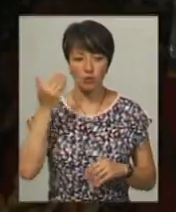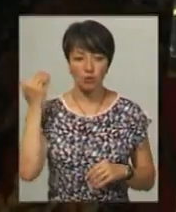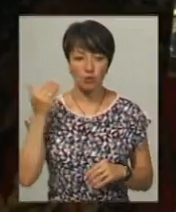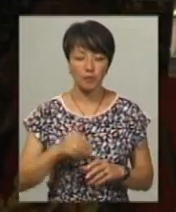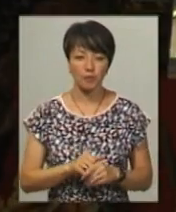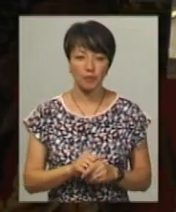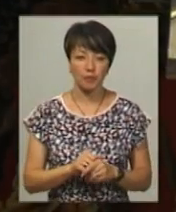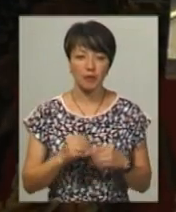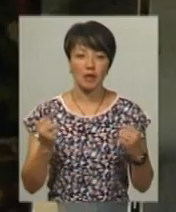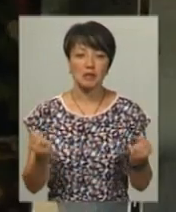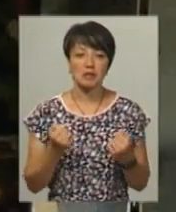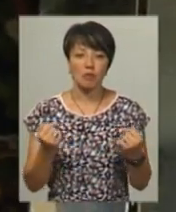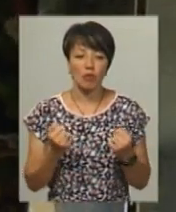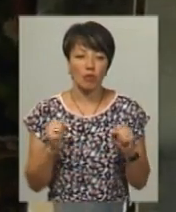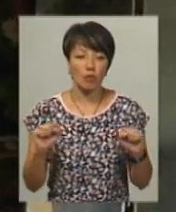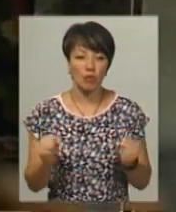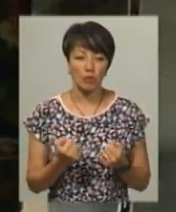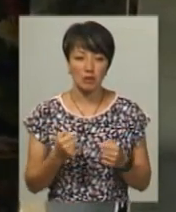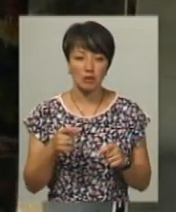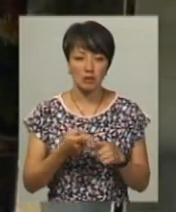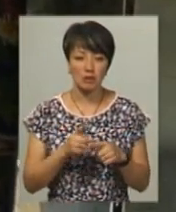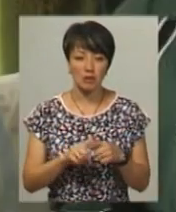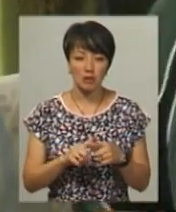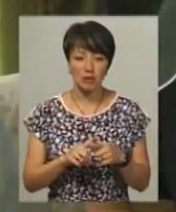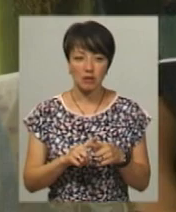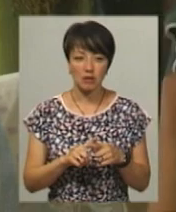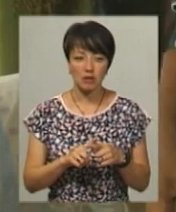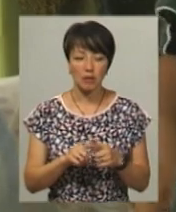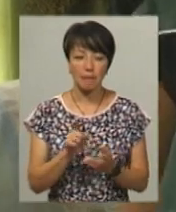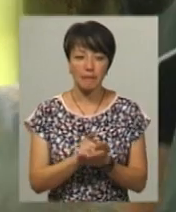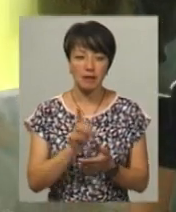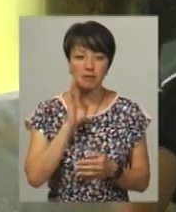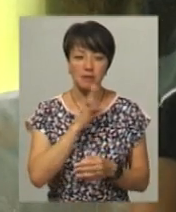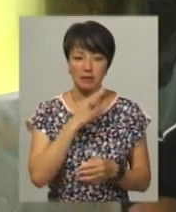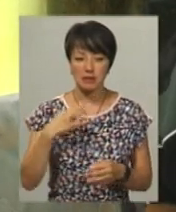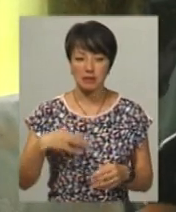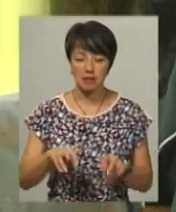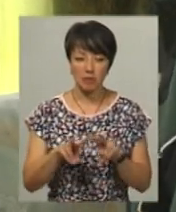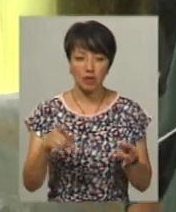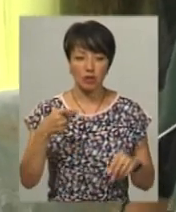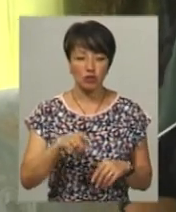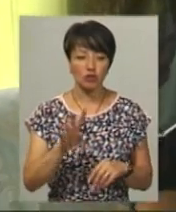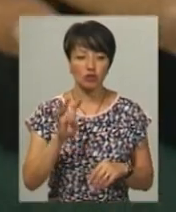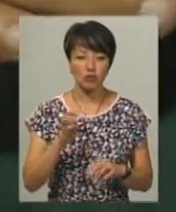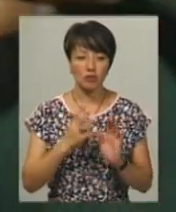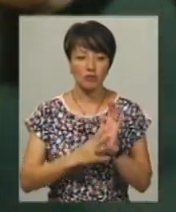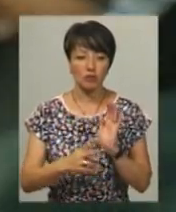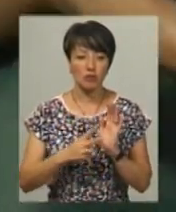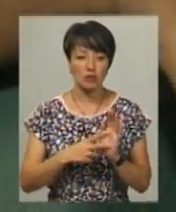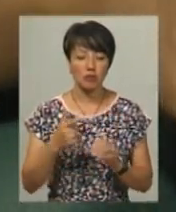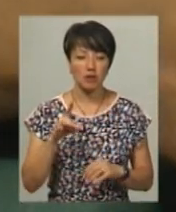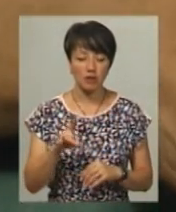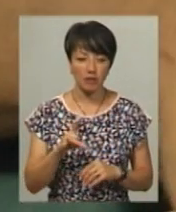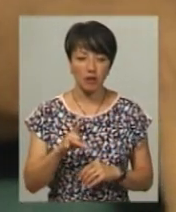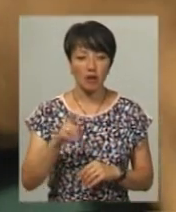Зимою ми замерзаємо. Тут там патри, тут там патри виймемо. Пенсії в матері та сина однокові – 1497 гривень.